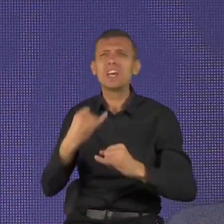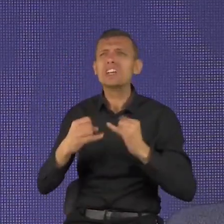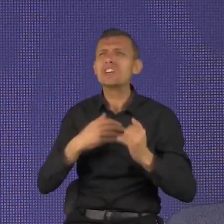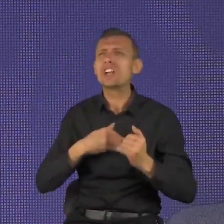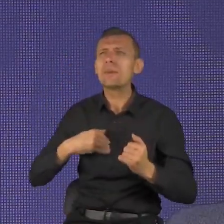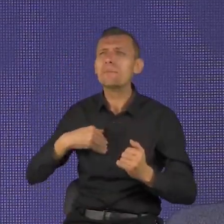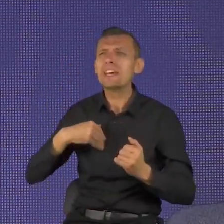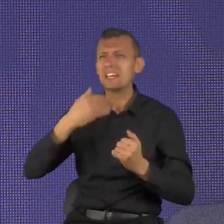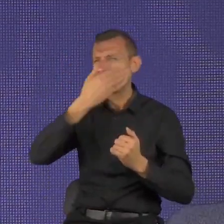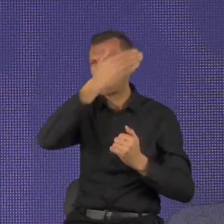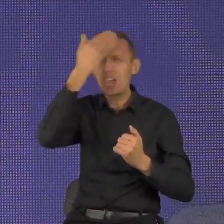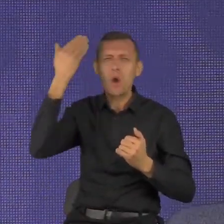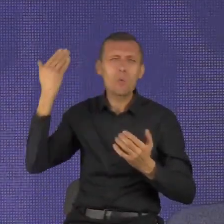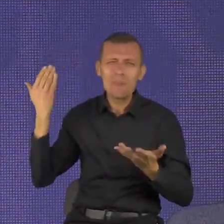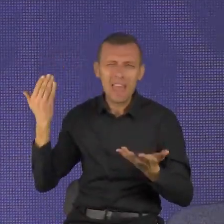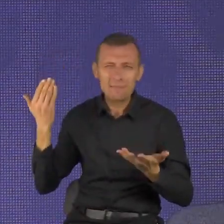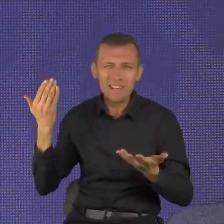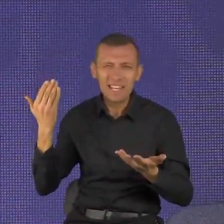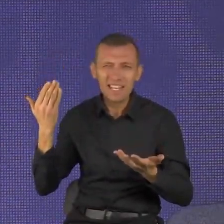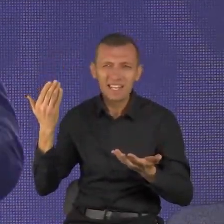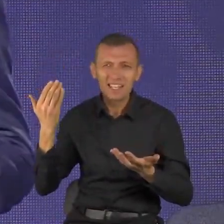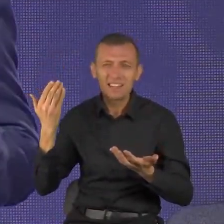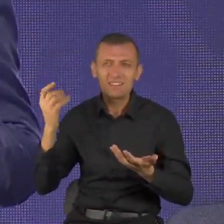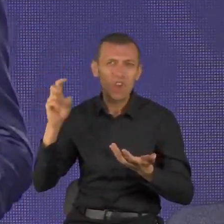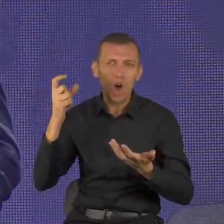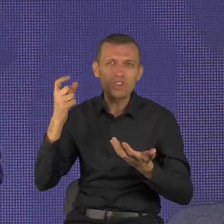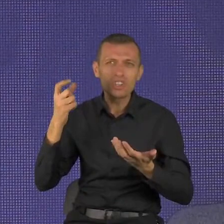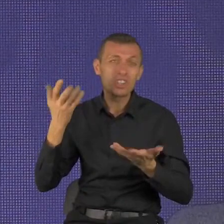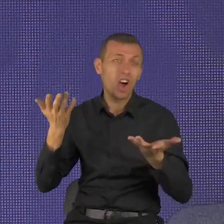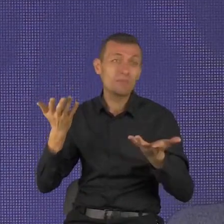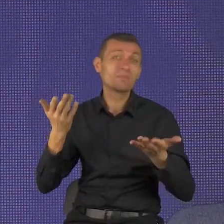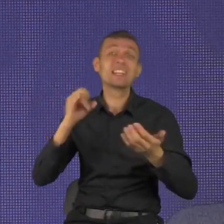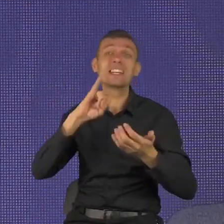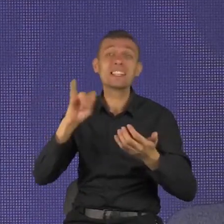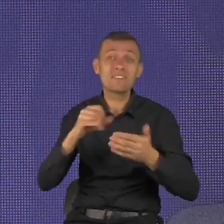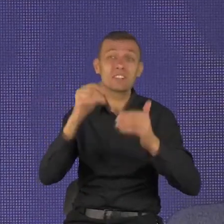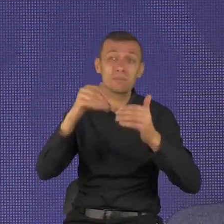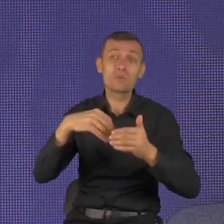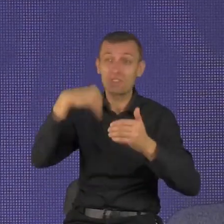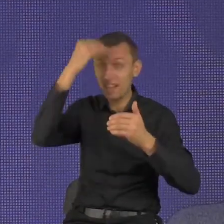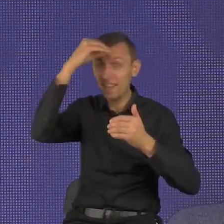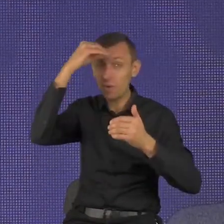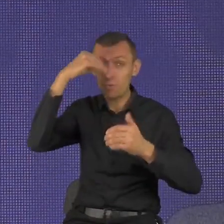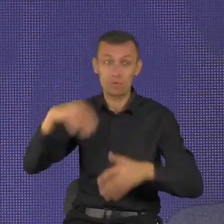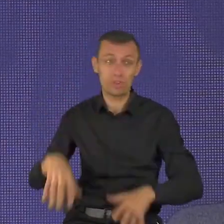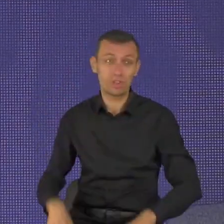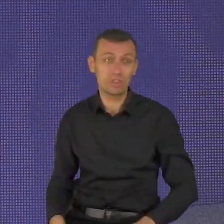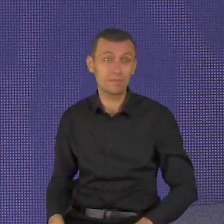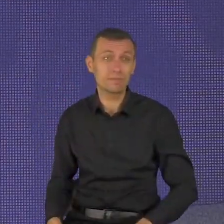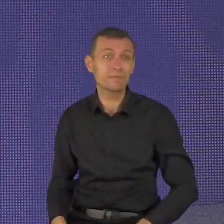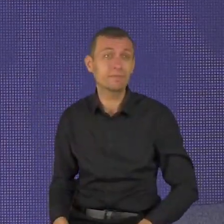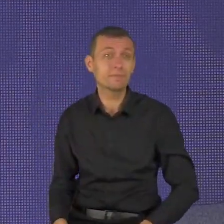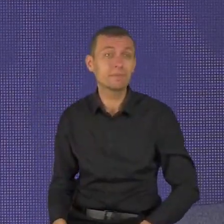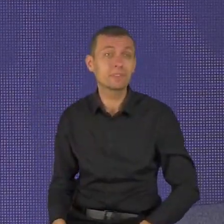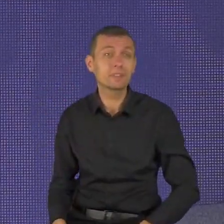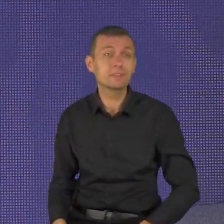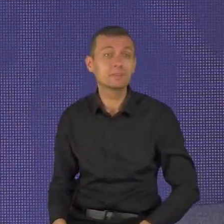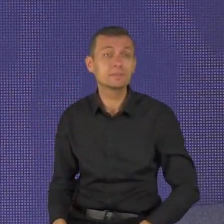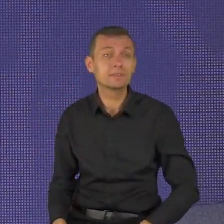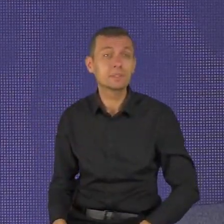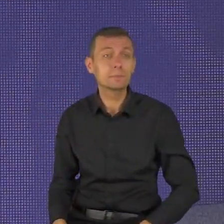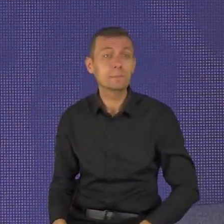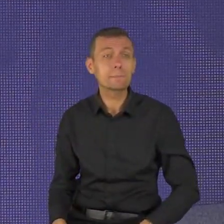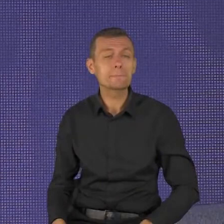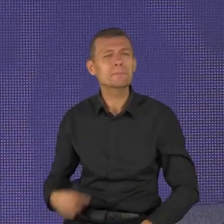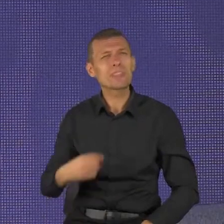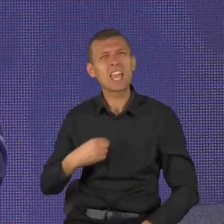Zgoda? Albo nie do końca się umie. A to prowadzi mnie do takiego stwierdzenia, z którym możecie się nie zgodzić. Ale